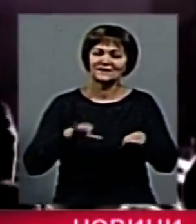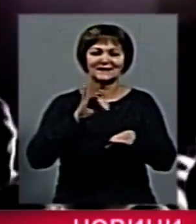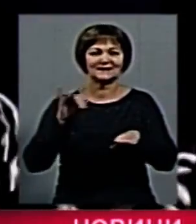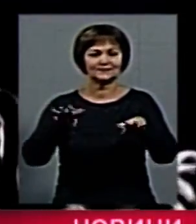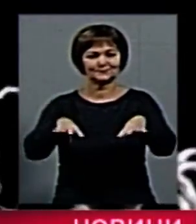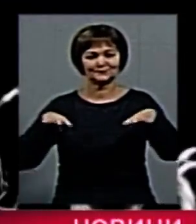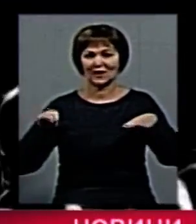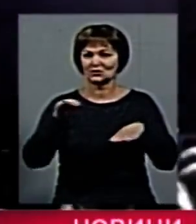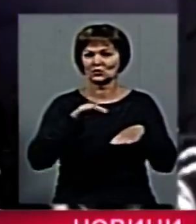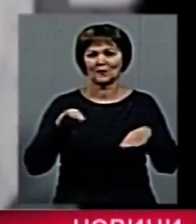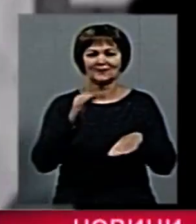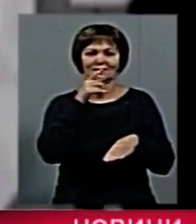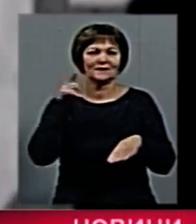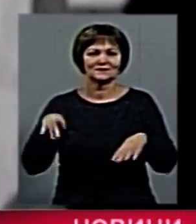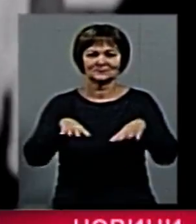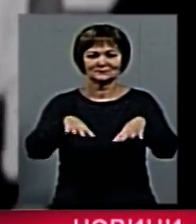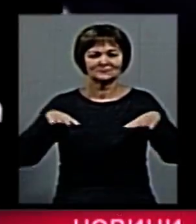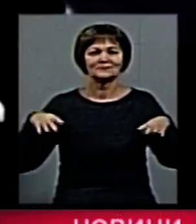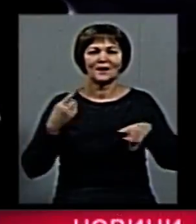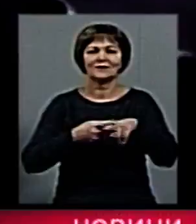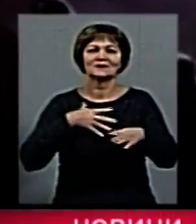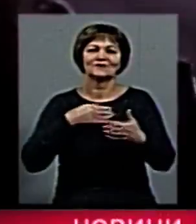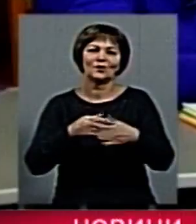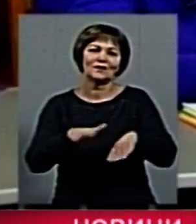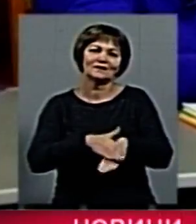Житомирська публіка подобається Дані своєю теплотою.